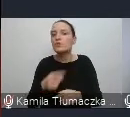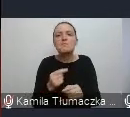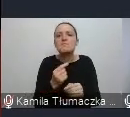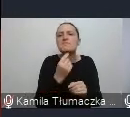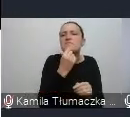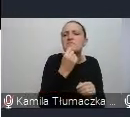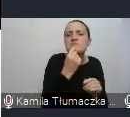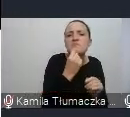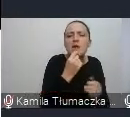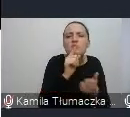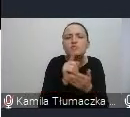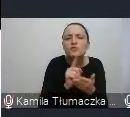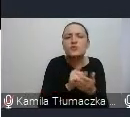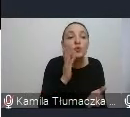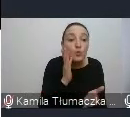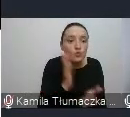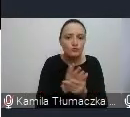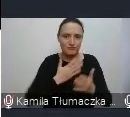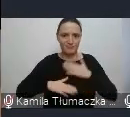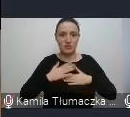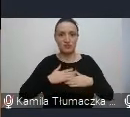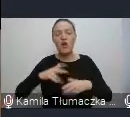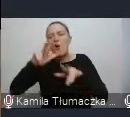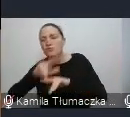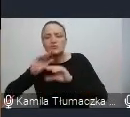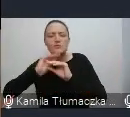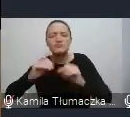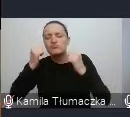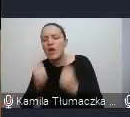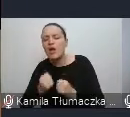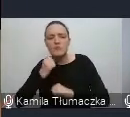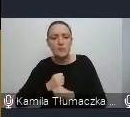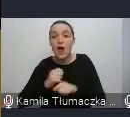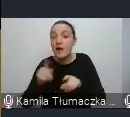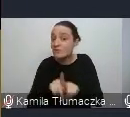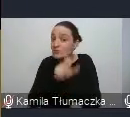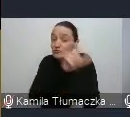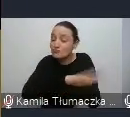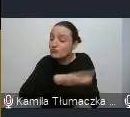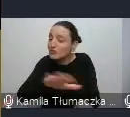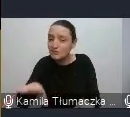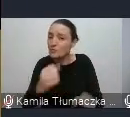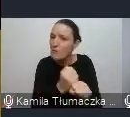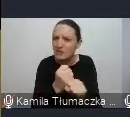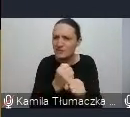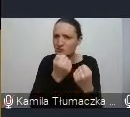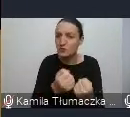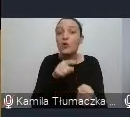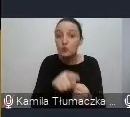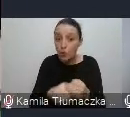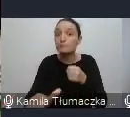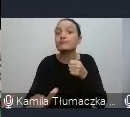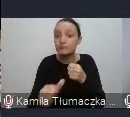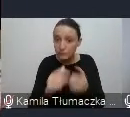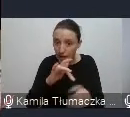ciężka praca rodziców, terapeutów, ale również naszych podopiecznych gwarantuje tak naprawdę te sukcesy. Dzieciaki bardzo